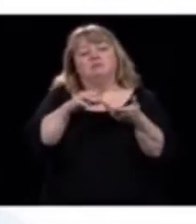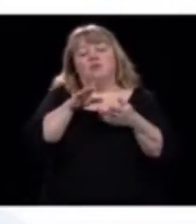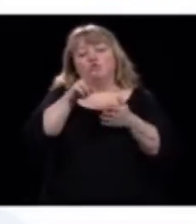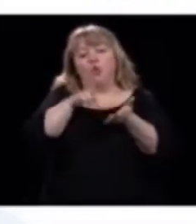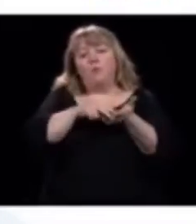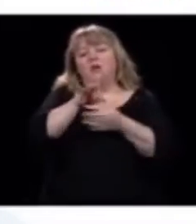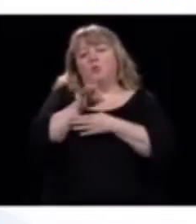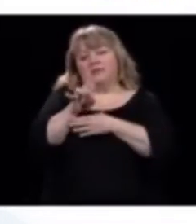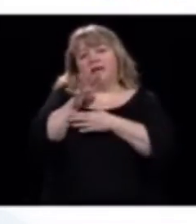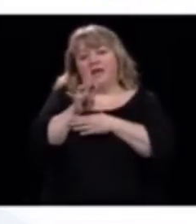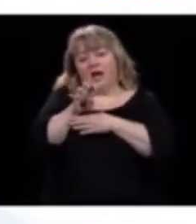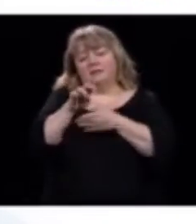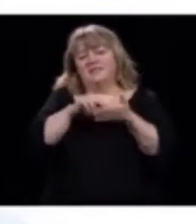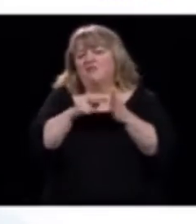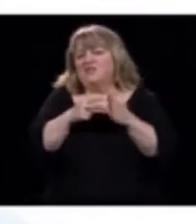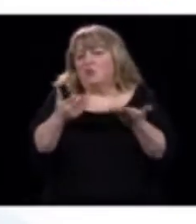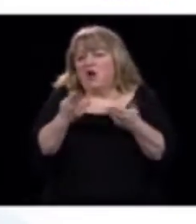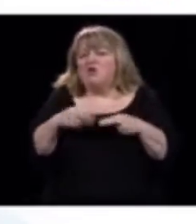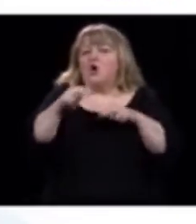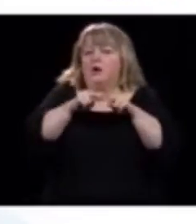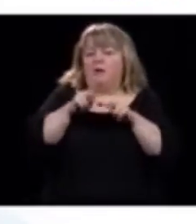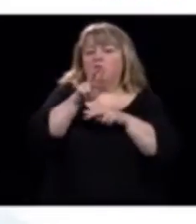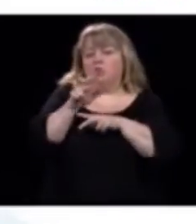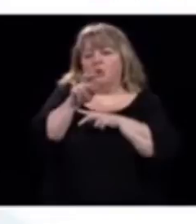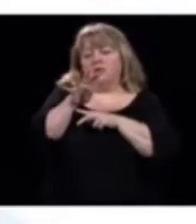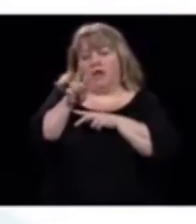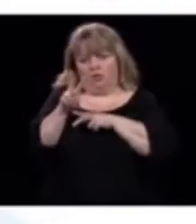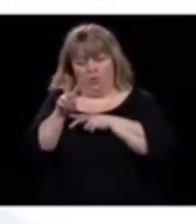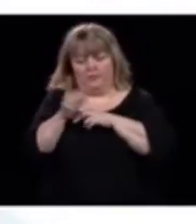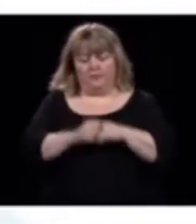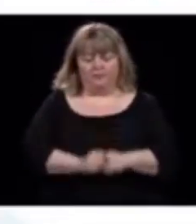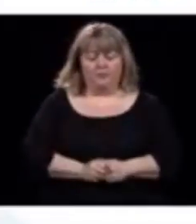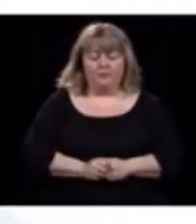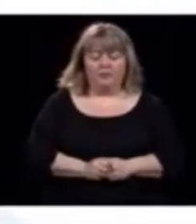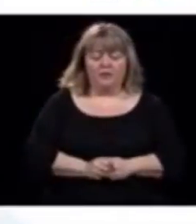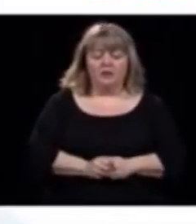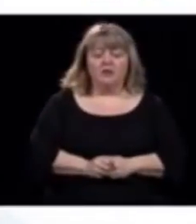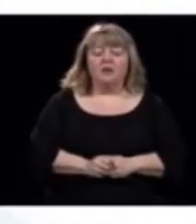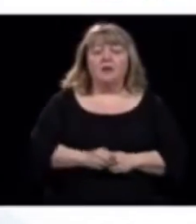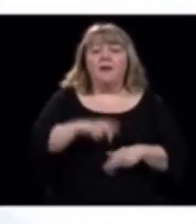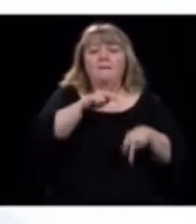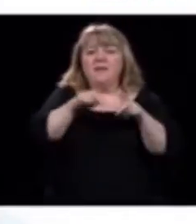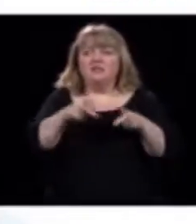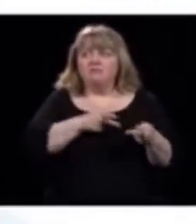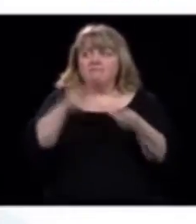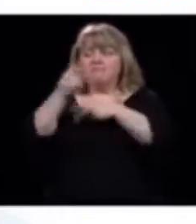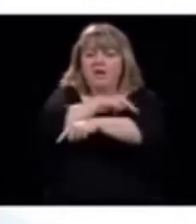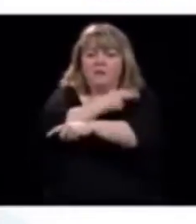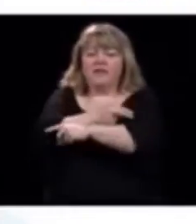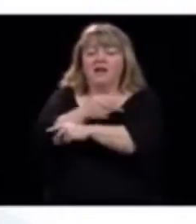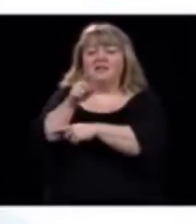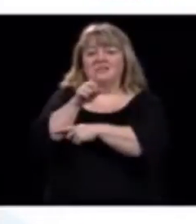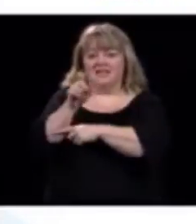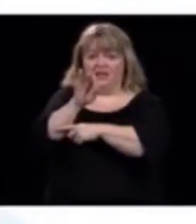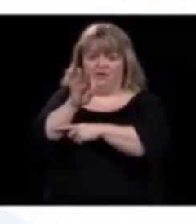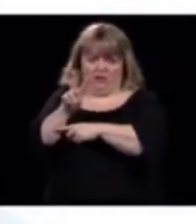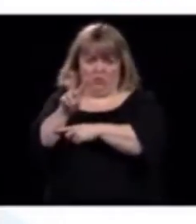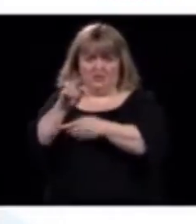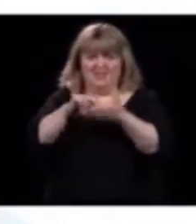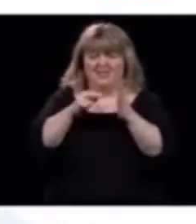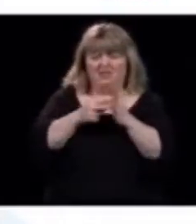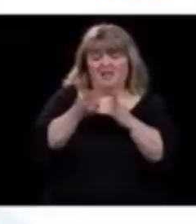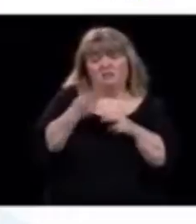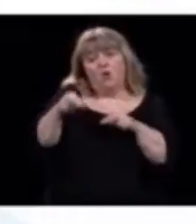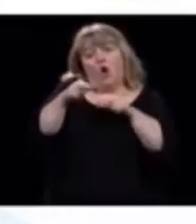augmentation de 342. 192 personnes hospitalisées, une augmentation de 28.